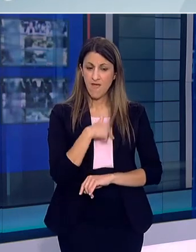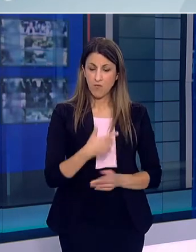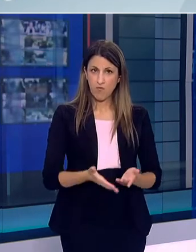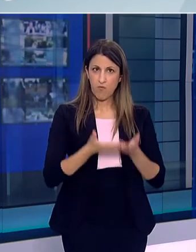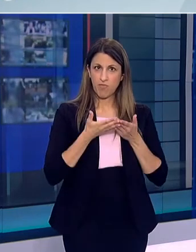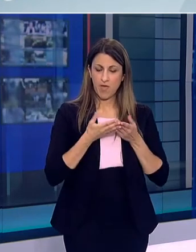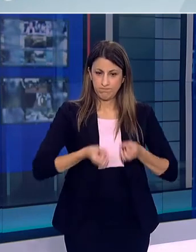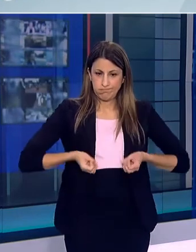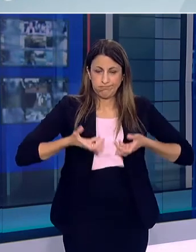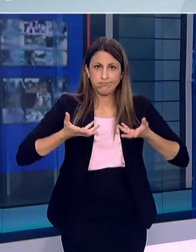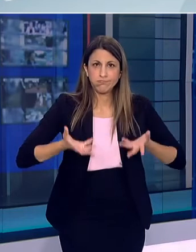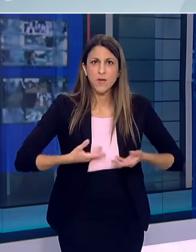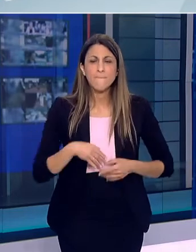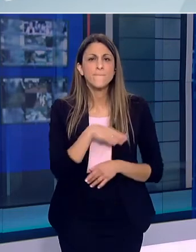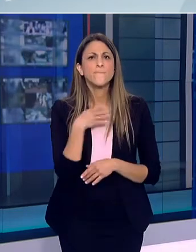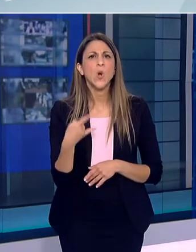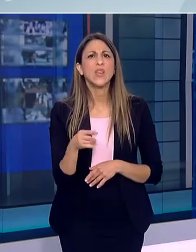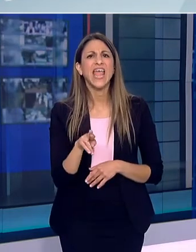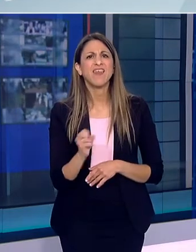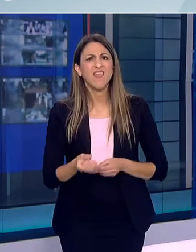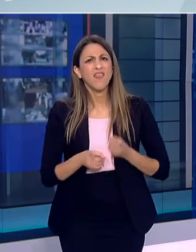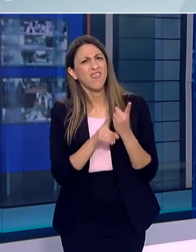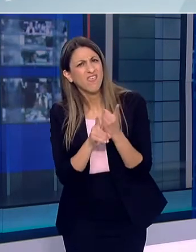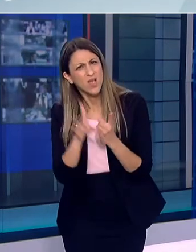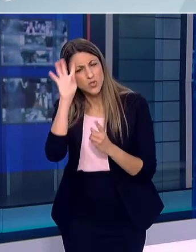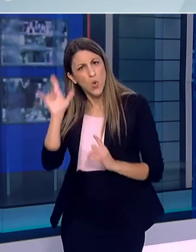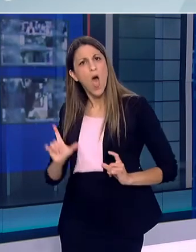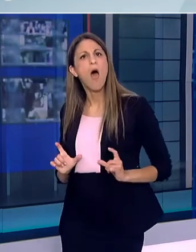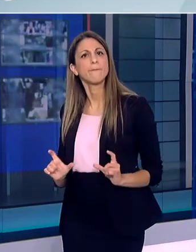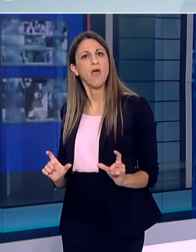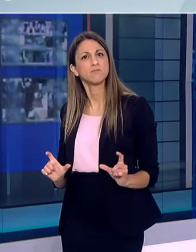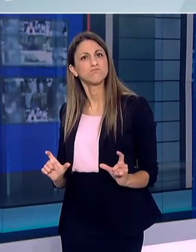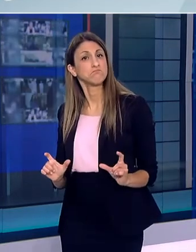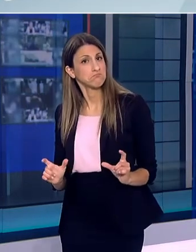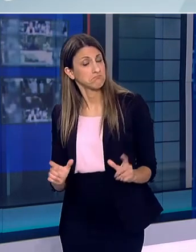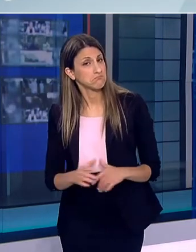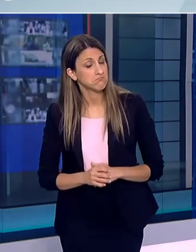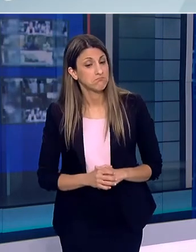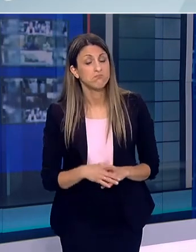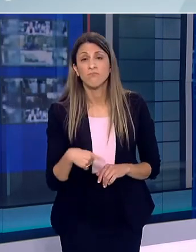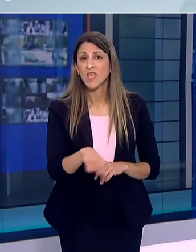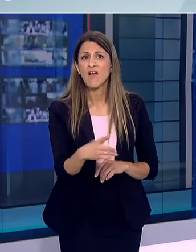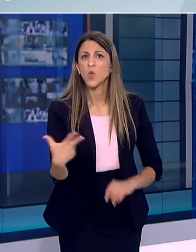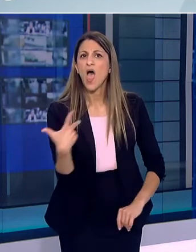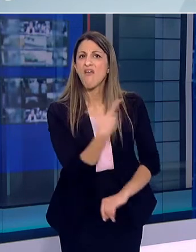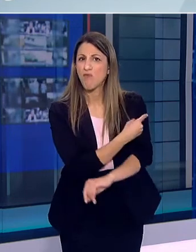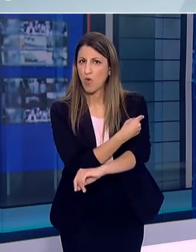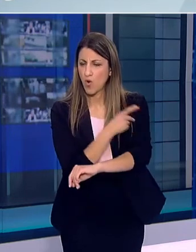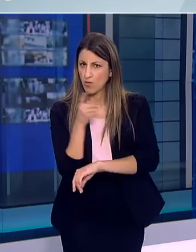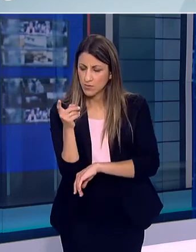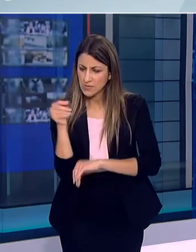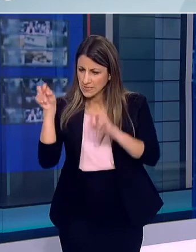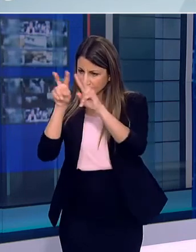πρωτεΐνης ακίδας του κορονοϊού Ώστε το οργανισμό μας να αναπτύξει αντισώματα Έναν ιό, ένα εμβόλιο που προωθείται από